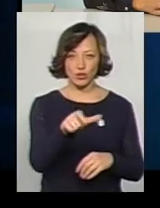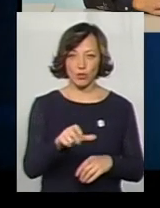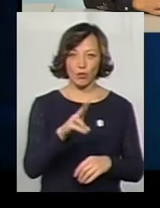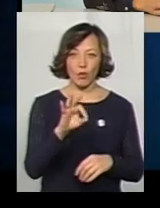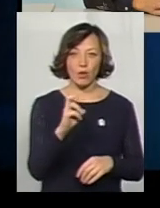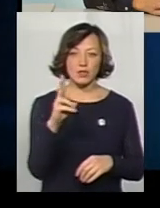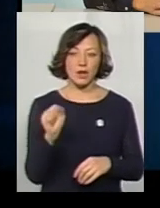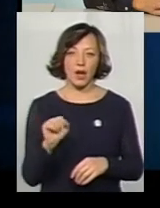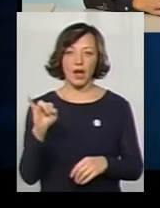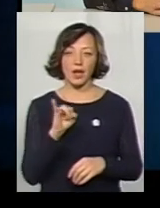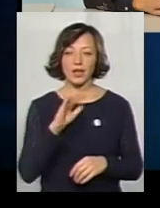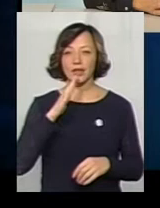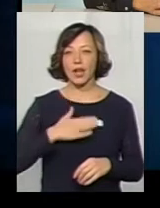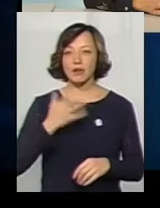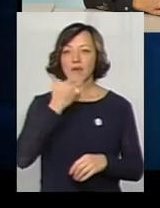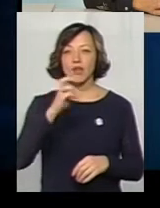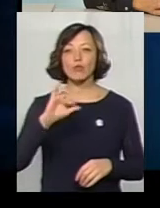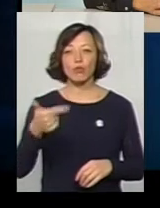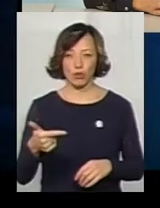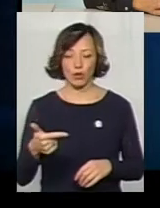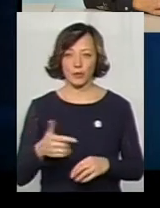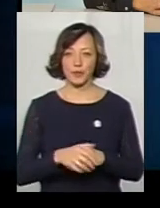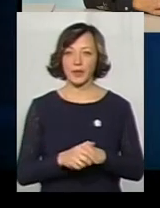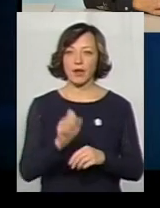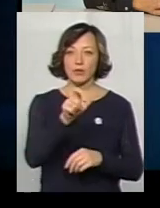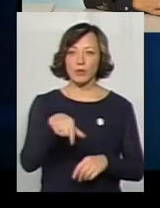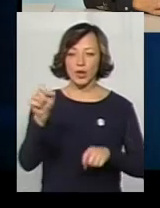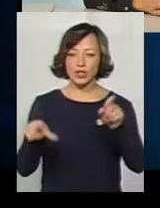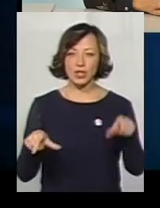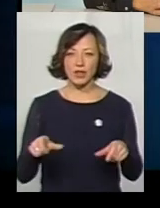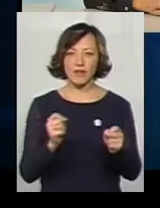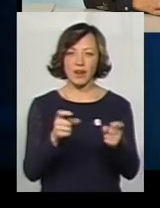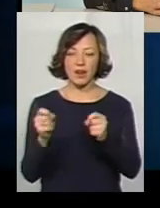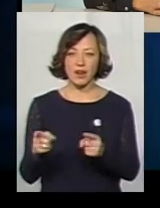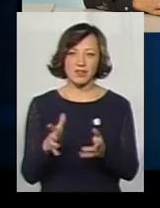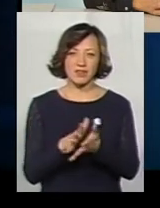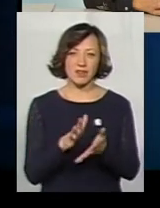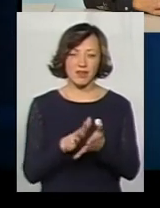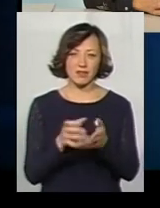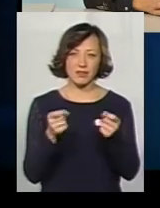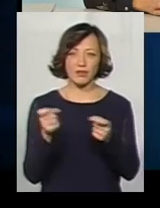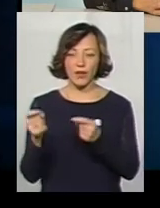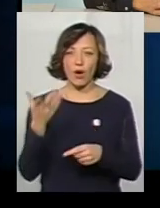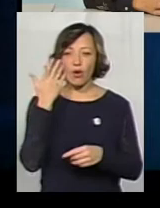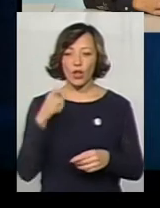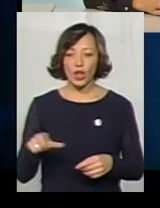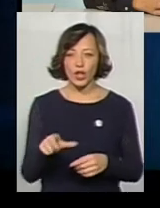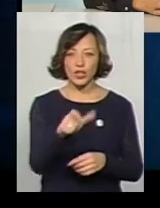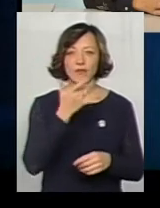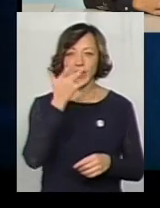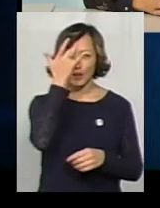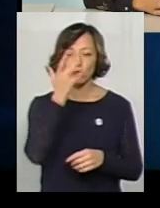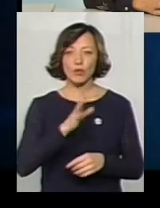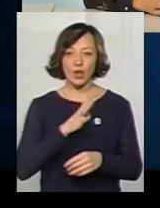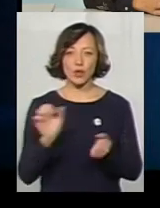і на наш Південний Буг. Пляшки валяються, різні там гадості валяються. І коли річечка була влітку,